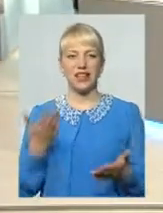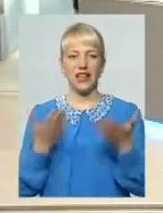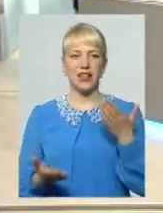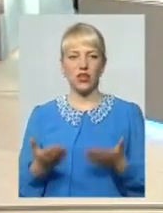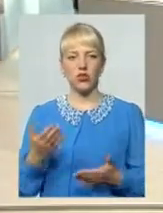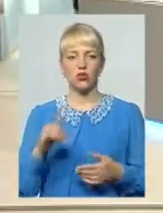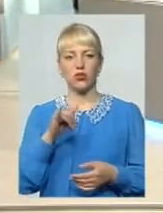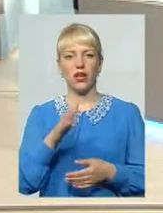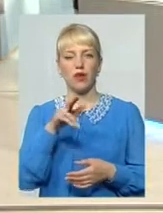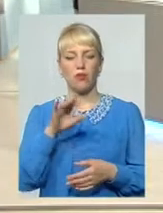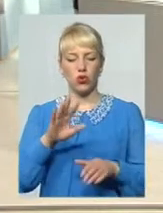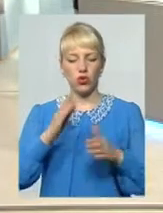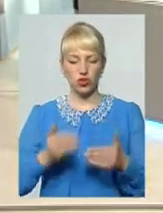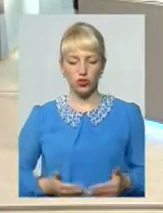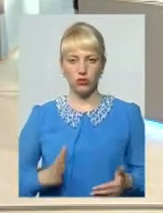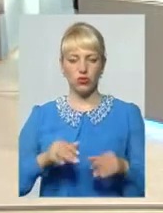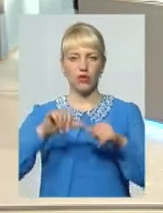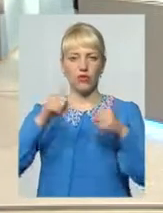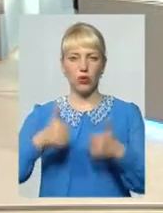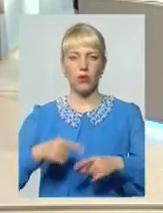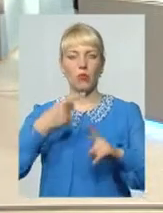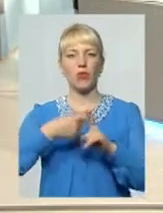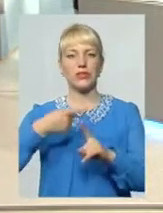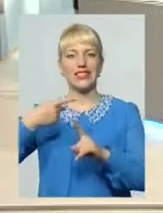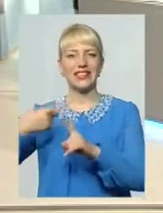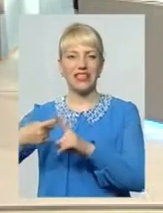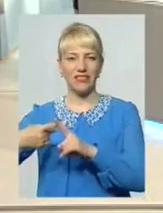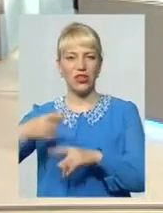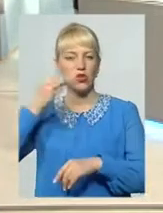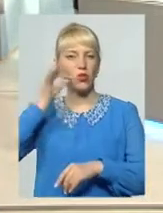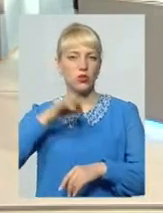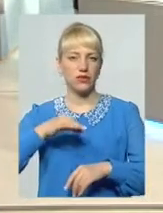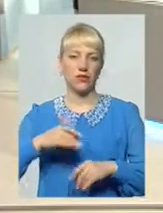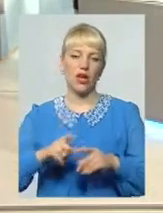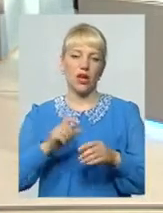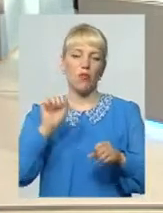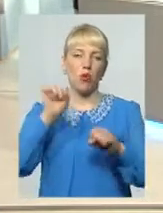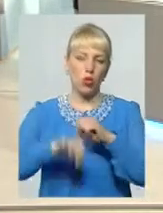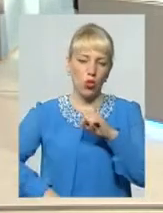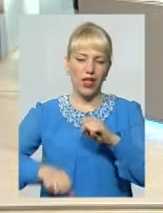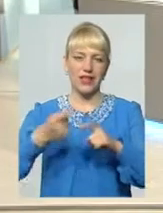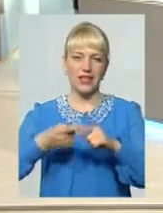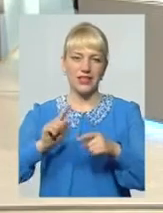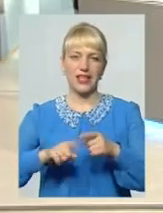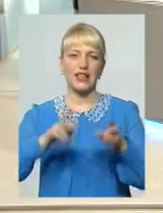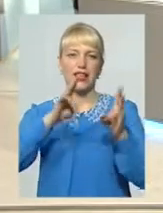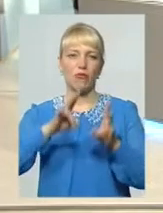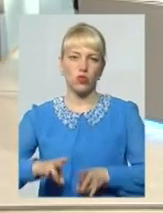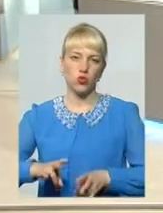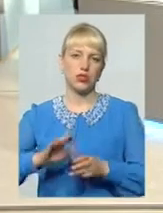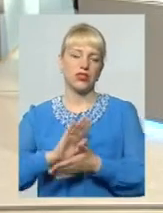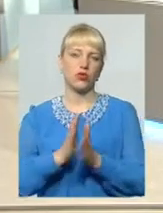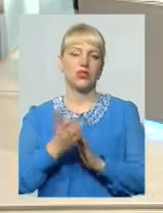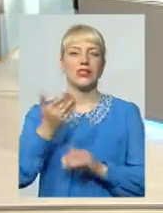неї буде по життю формуватися досвід Позитивного подолання цієї травмуючої ситуації Їй буде набагато